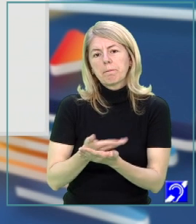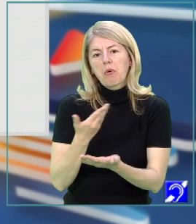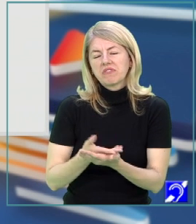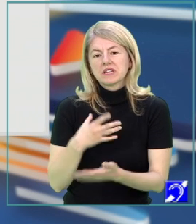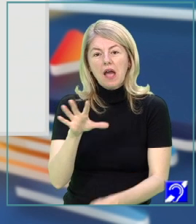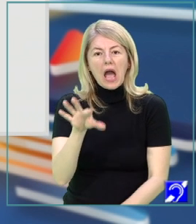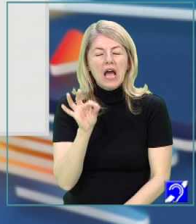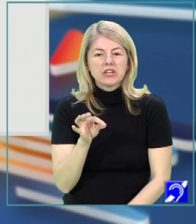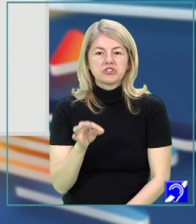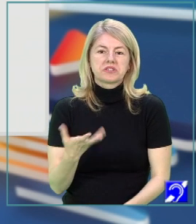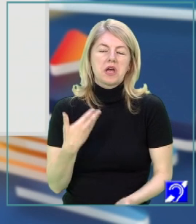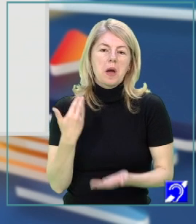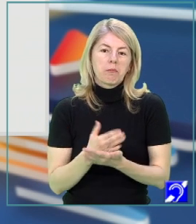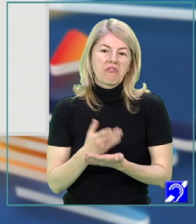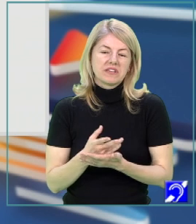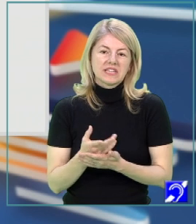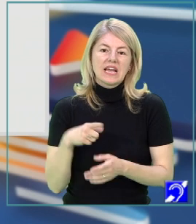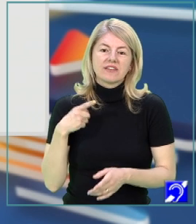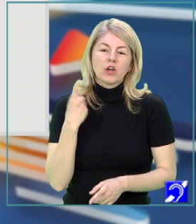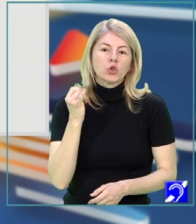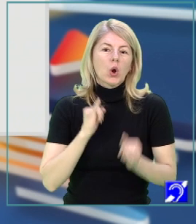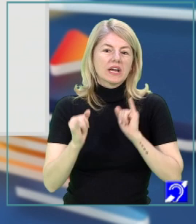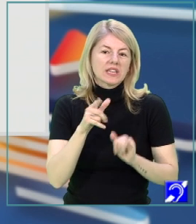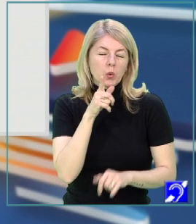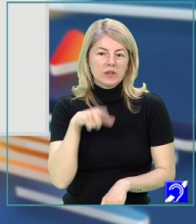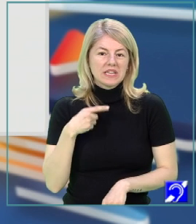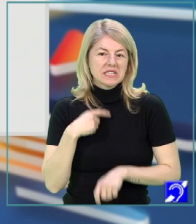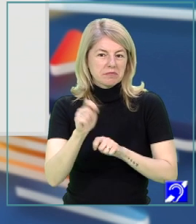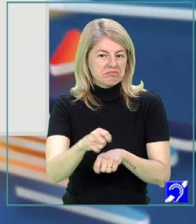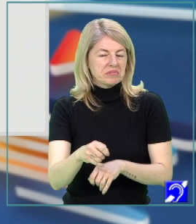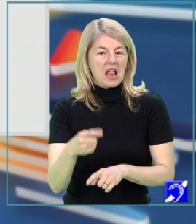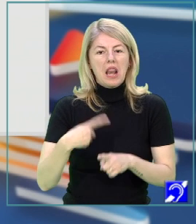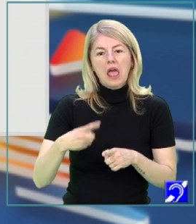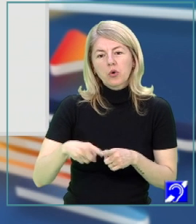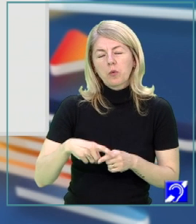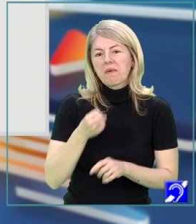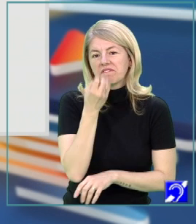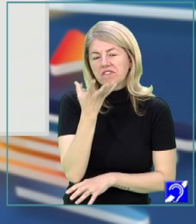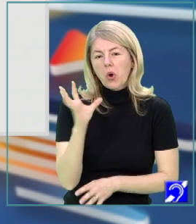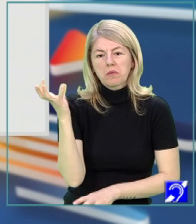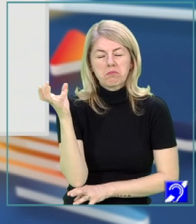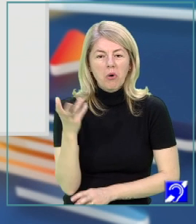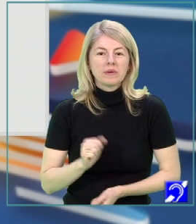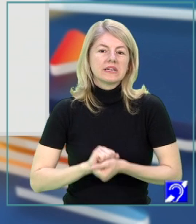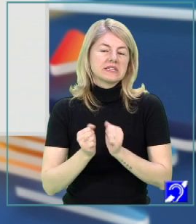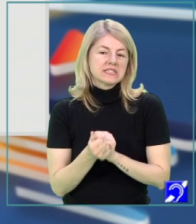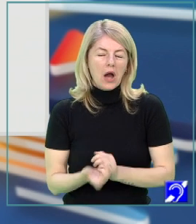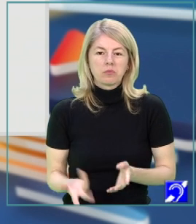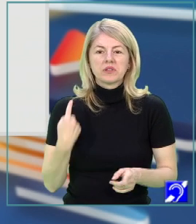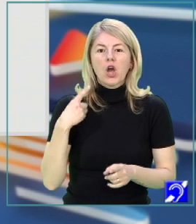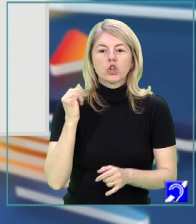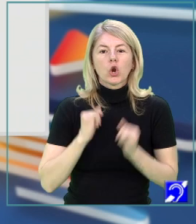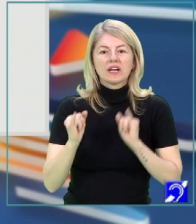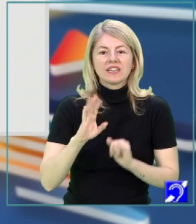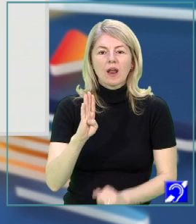ca întâmplarea voastră să se desfășoare într-o grădină în care se cultivă legume, flori, pom fructiferi sau într-o